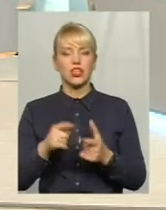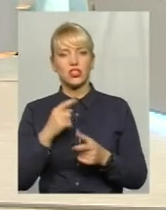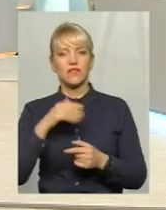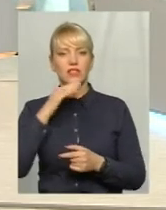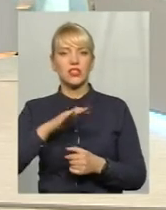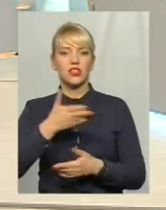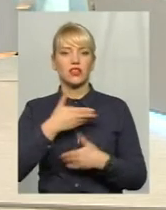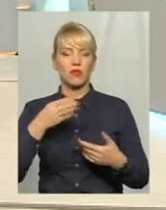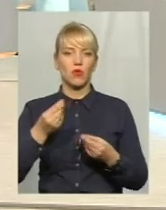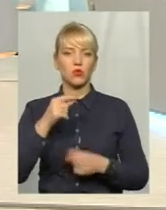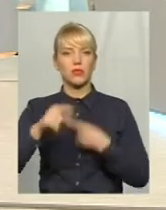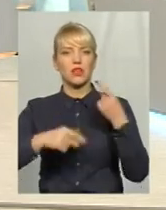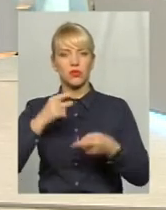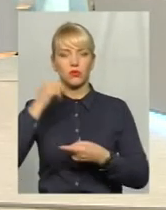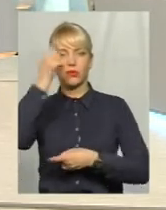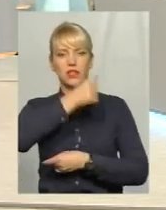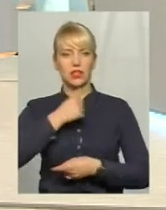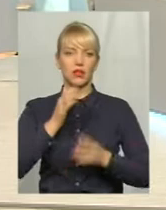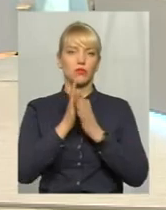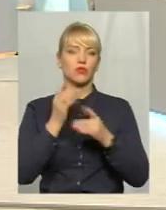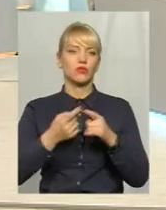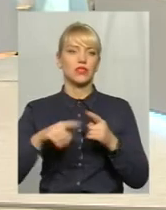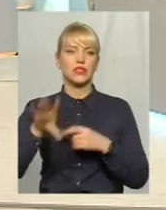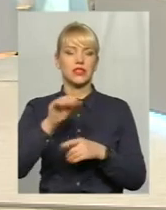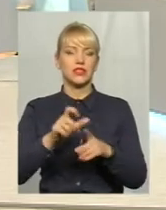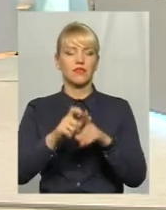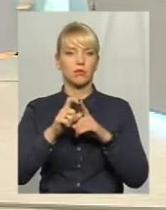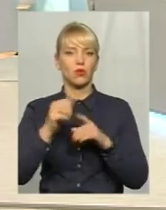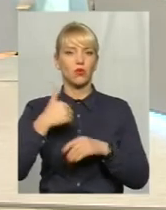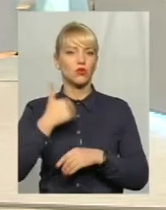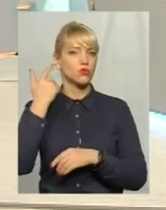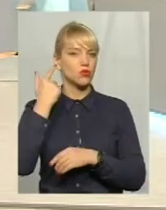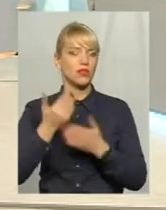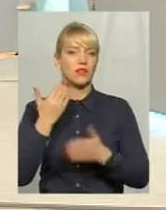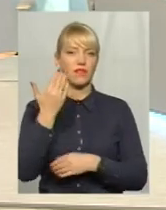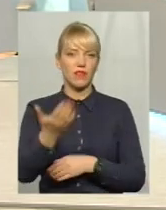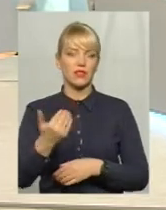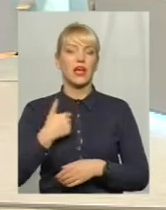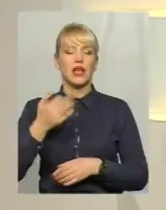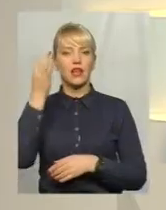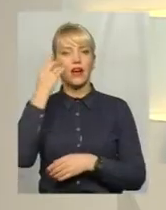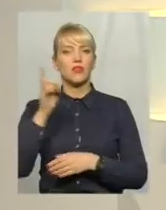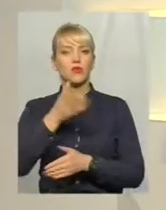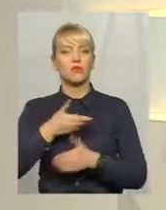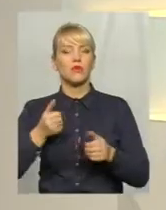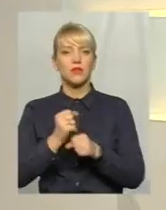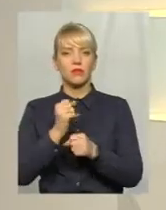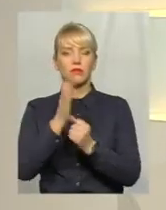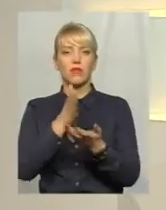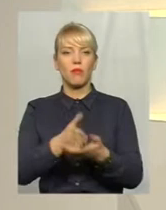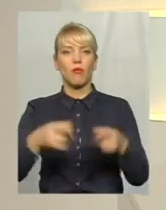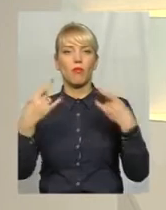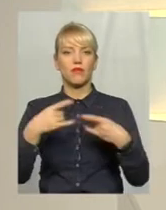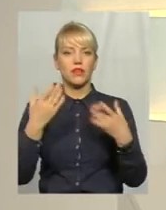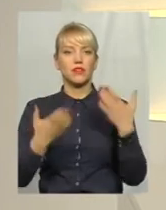грошей наступного року. Прошу ці всі відповіді почути від вас. А глядачам нагадую, що працюємо у прямому ефірі.